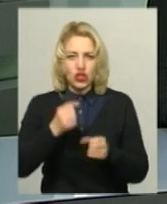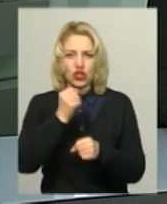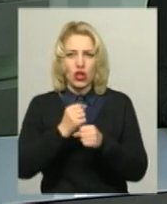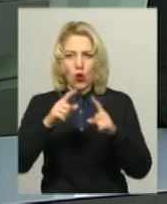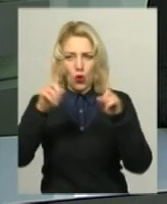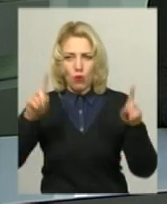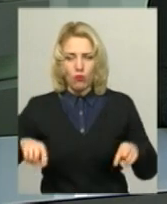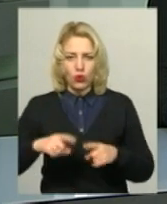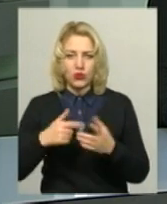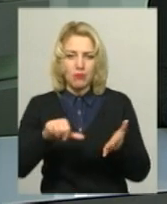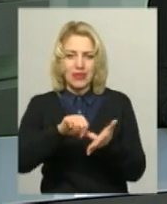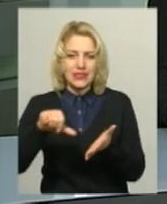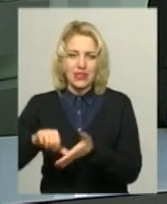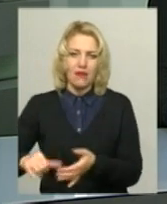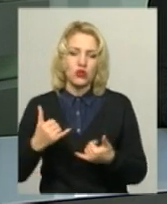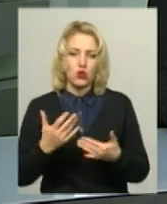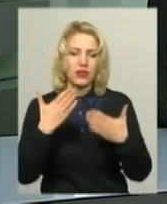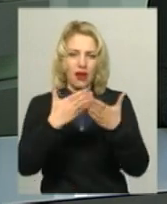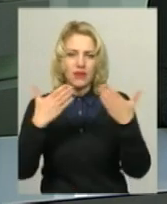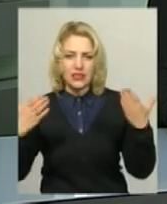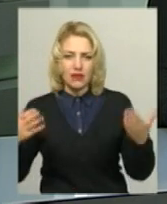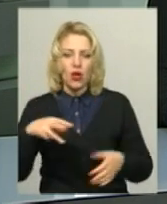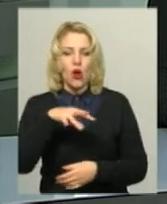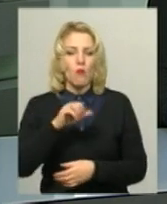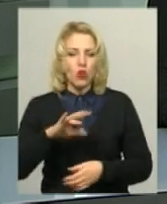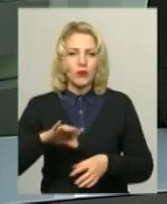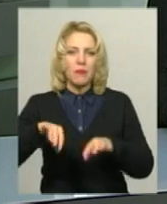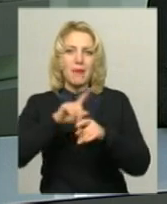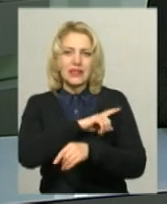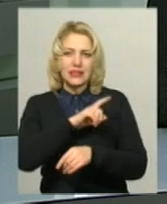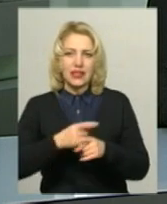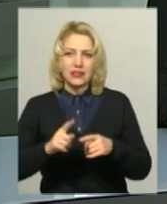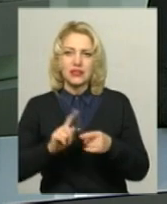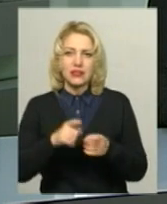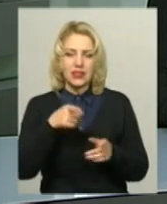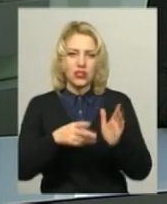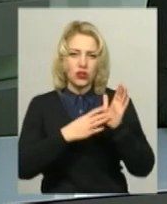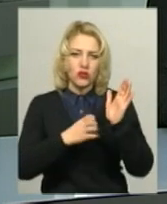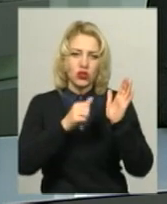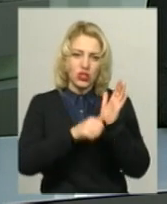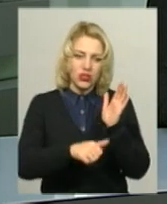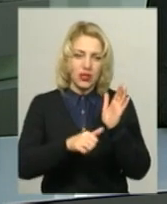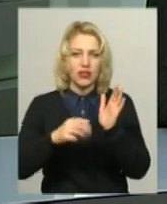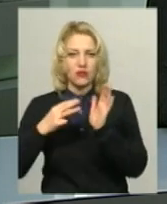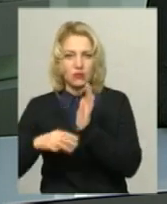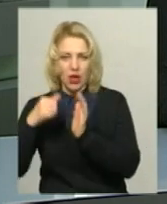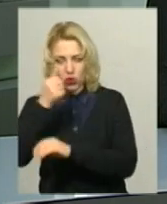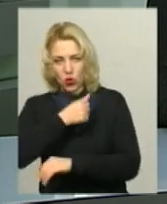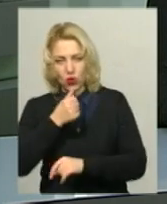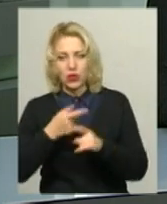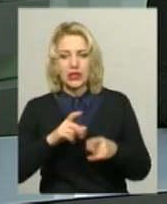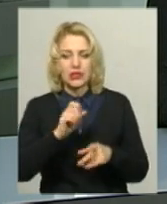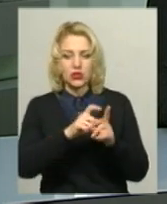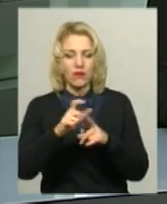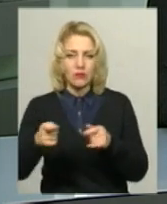монументалістів представили сьогодні на виставці «Монументальна майстерня» 1960-80-х років. За словами